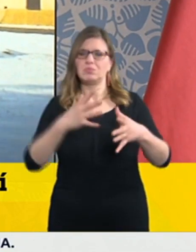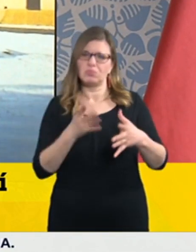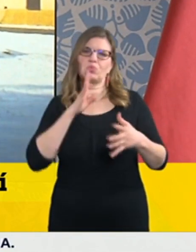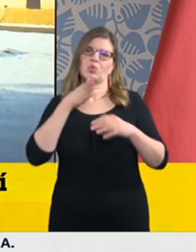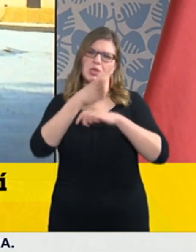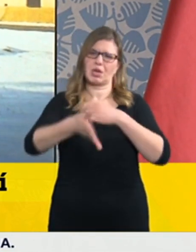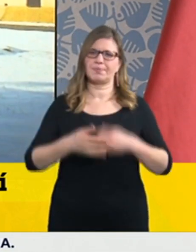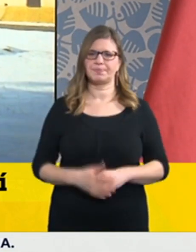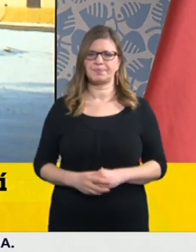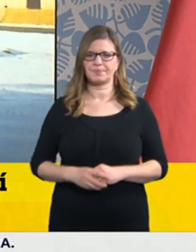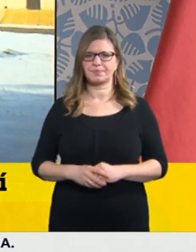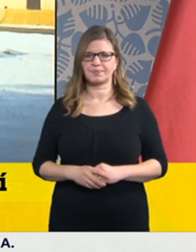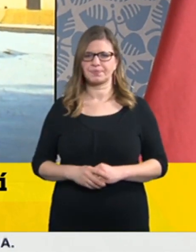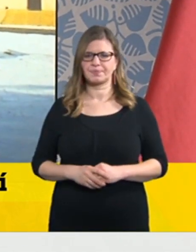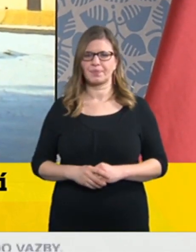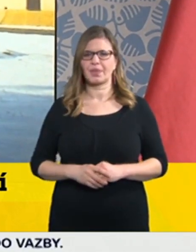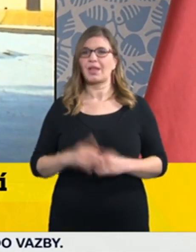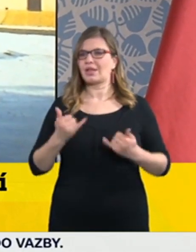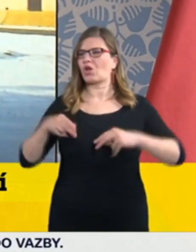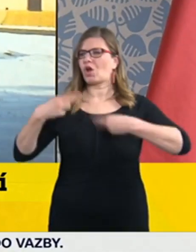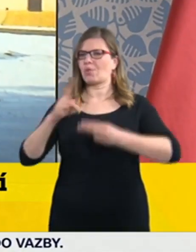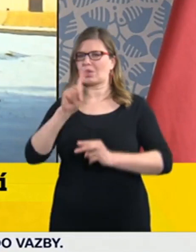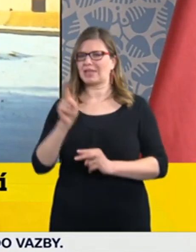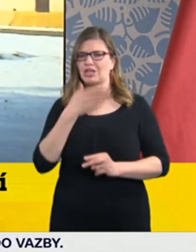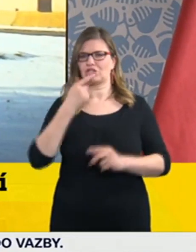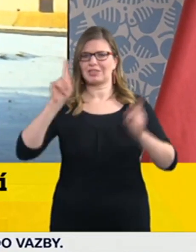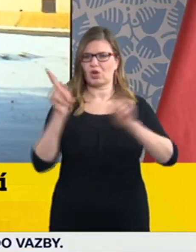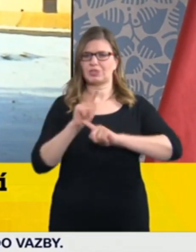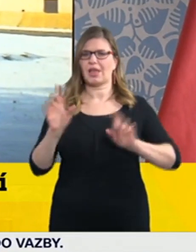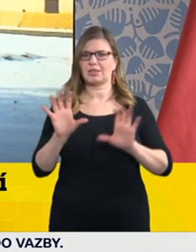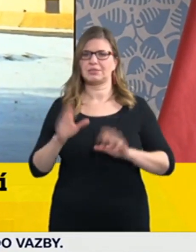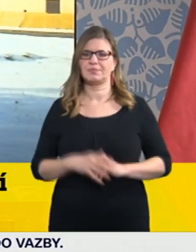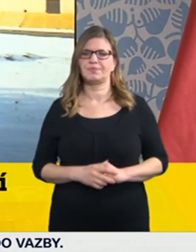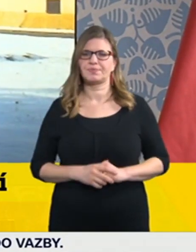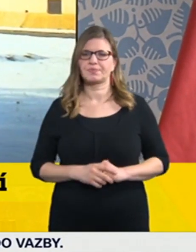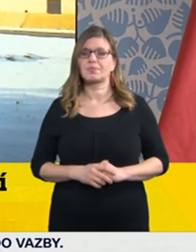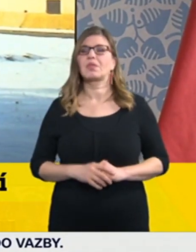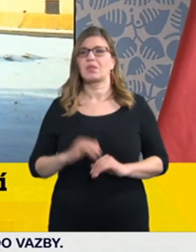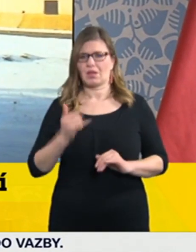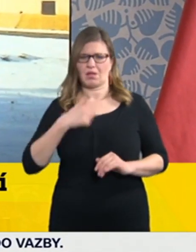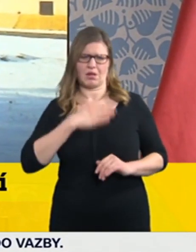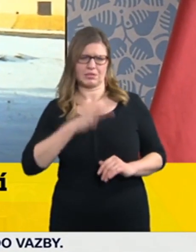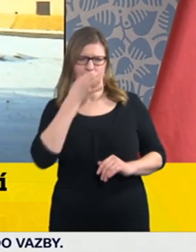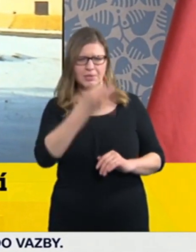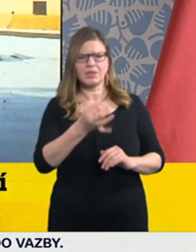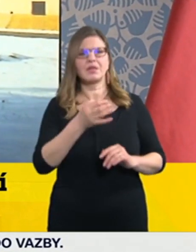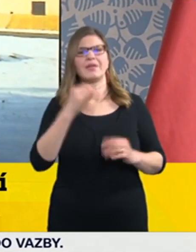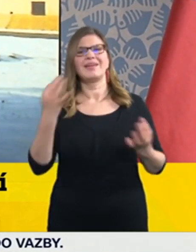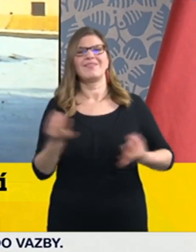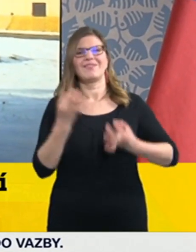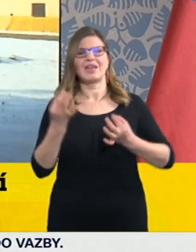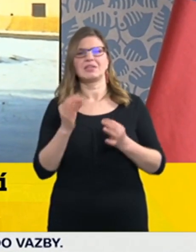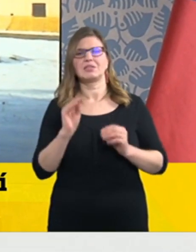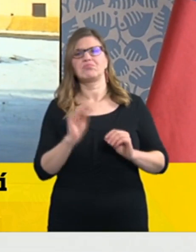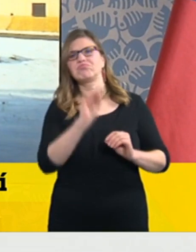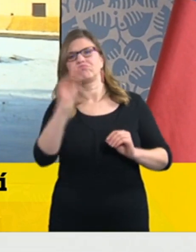Český rozhlas. Dobrý den, Jana Makdoňová, Český rozhlas. Já bych si chtěla jenom doptat na to omezení pohybu, jaká je tam reální změna oproti